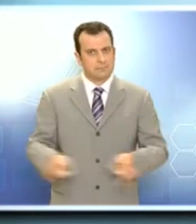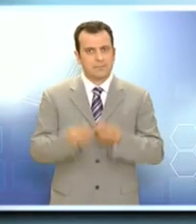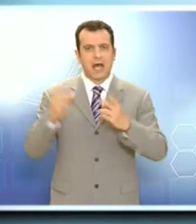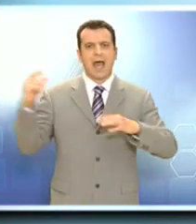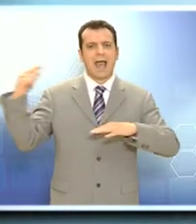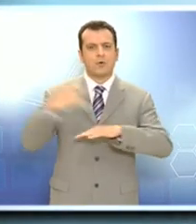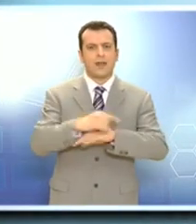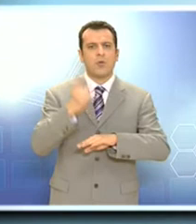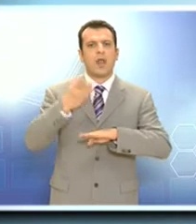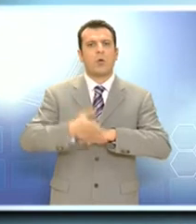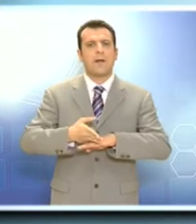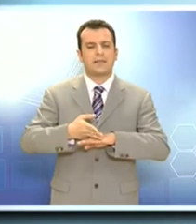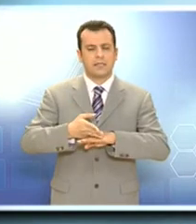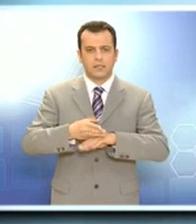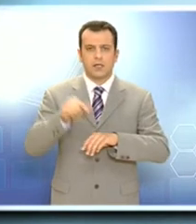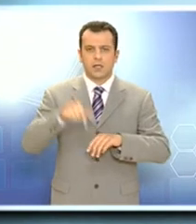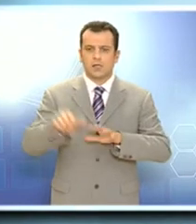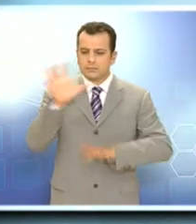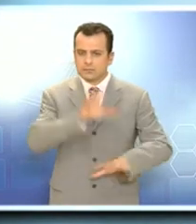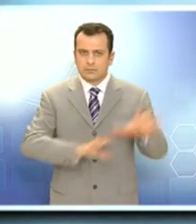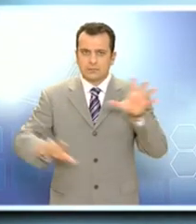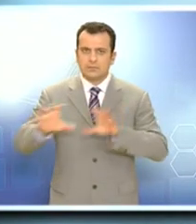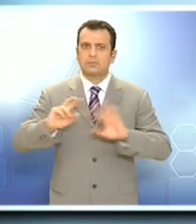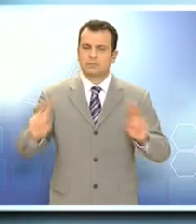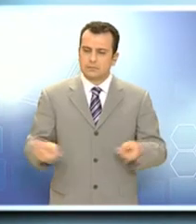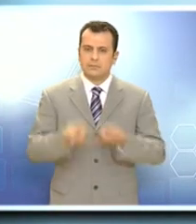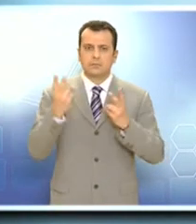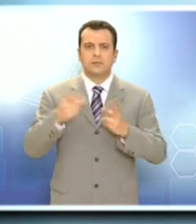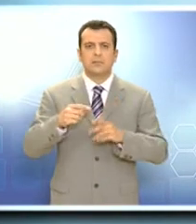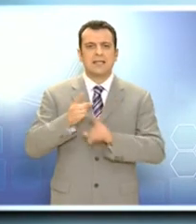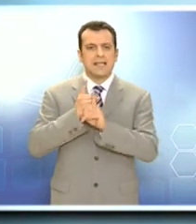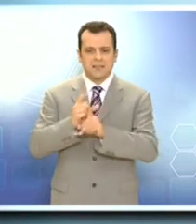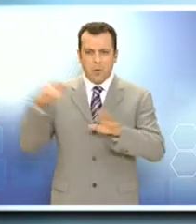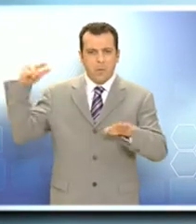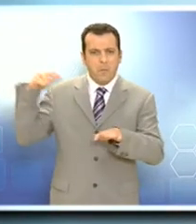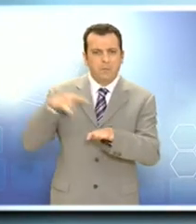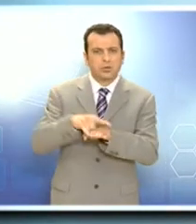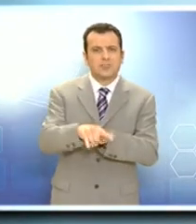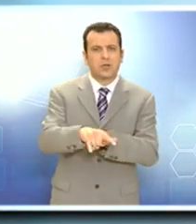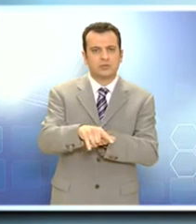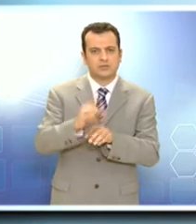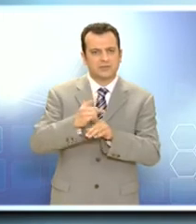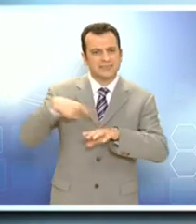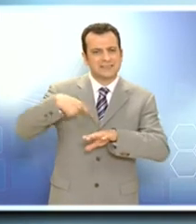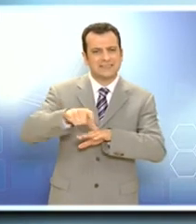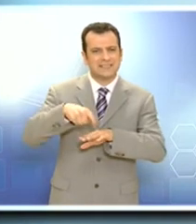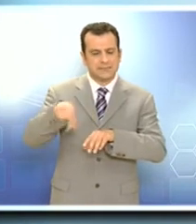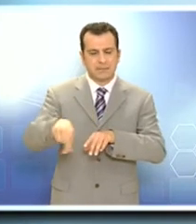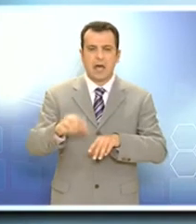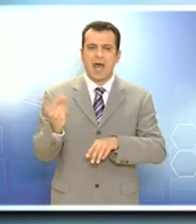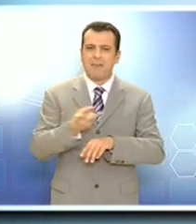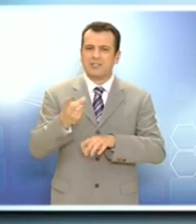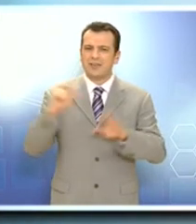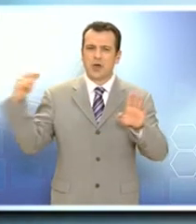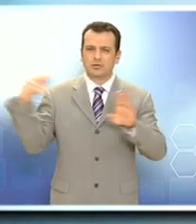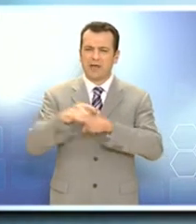πόλης ανακοίνωσε ότι ανακάλυψε κοντά στο τόπο των επιθέσεων ένα εξάρτημα του συστήματος προσγείωσης, που προέρχεται κατά πάσα πιθανότητα από ένα